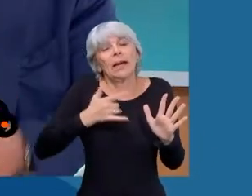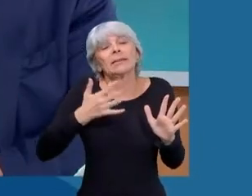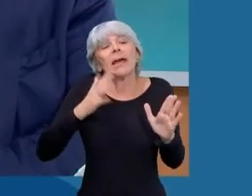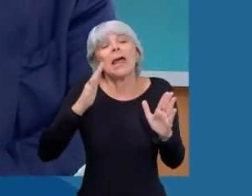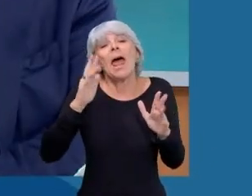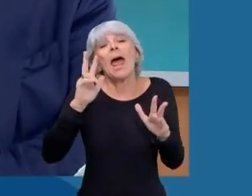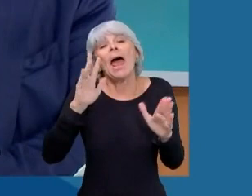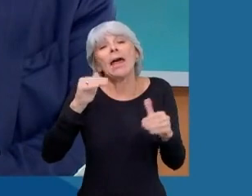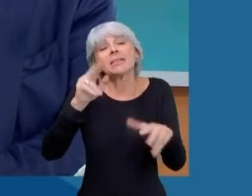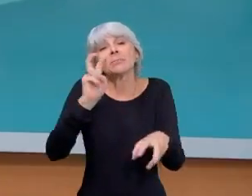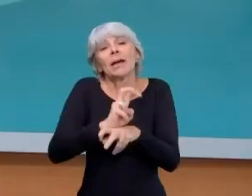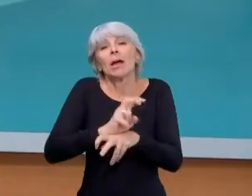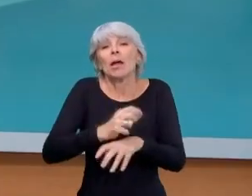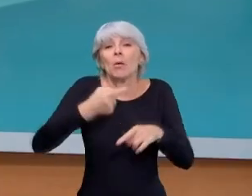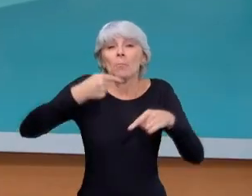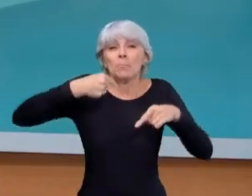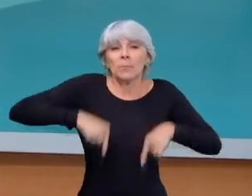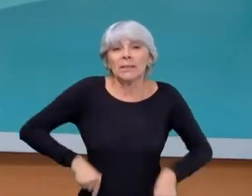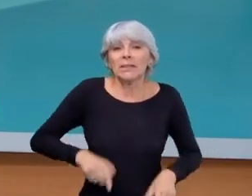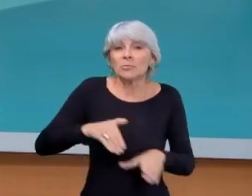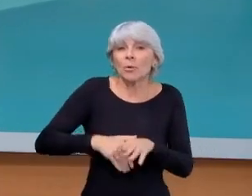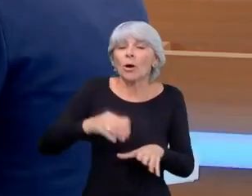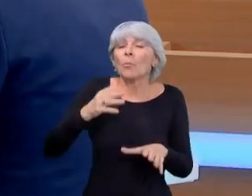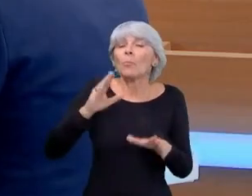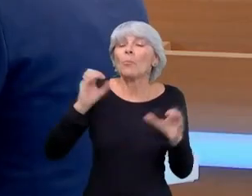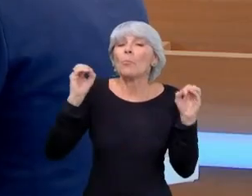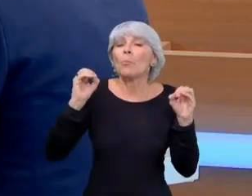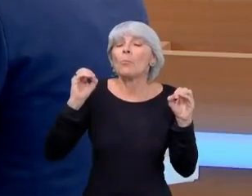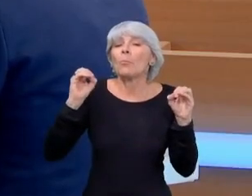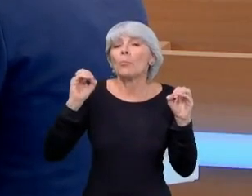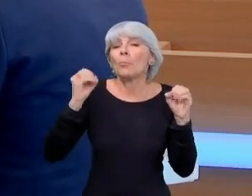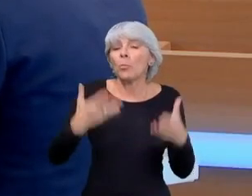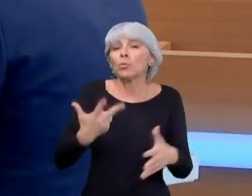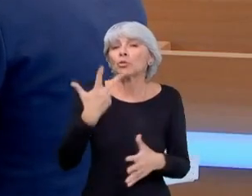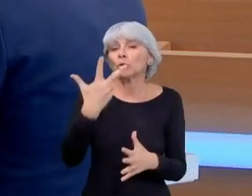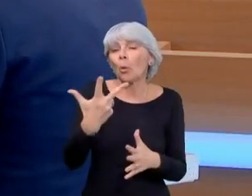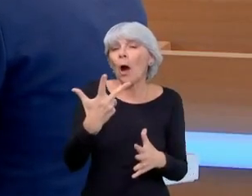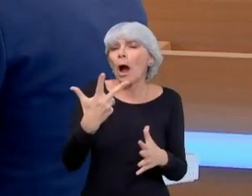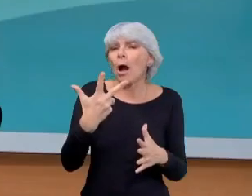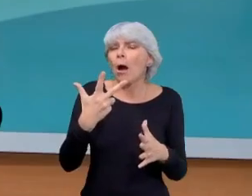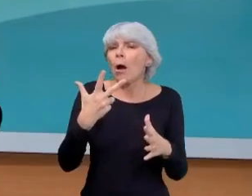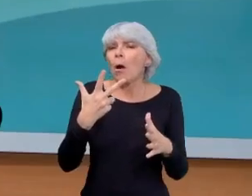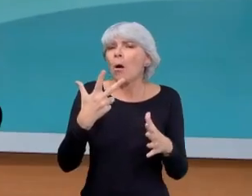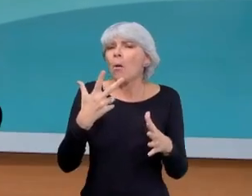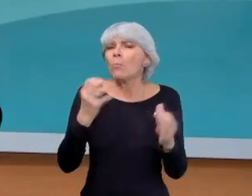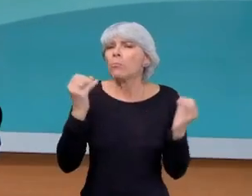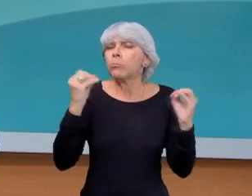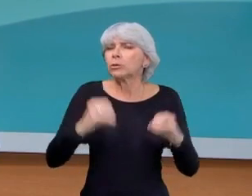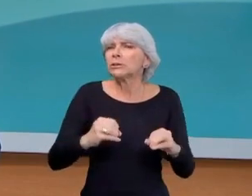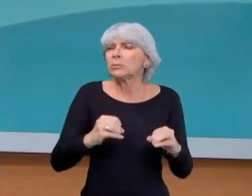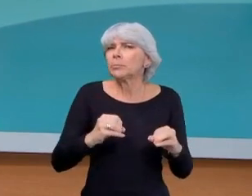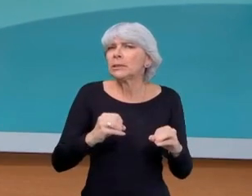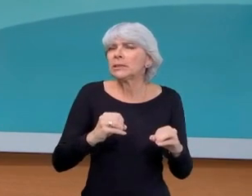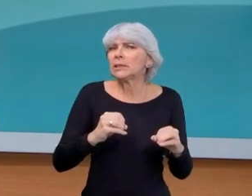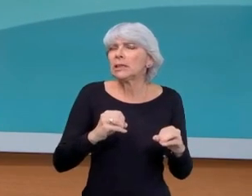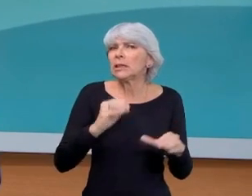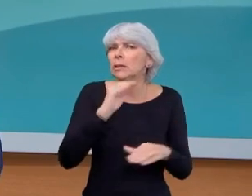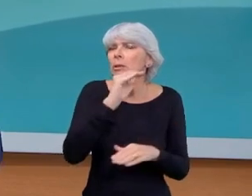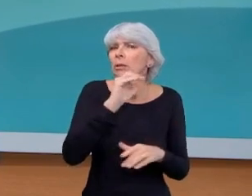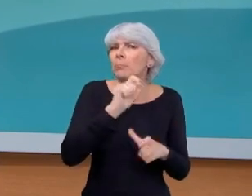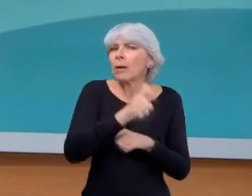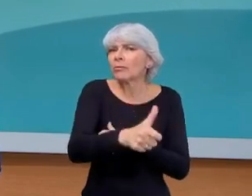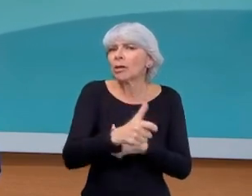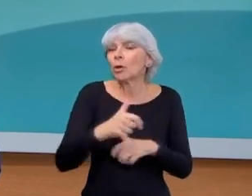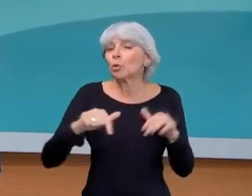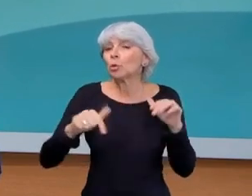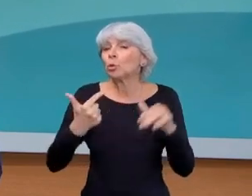maintenue. Gérald Darmanin avait proposé qu'il n'y ait plus que trois possibilités de recours. Je crois qu'en commission, le Sénat était parti sur quatre et ils sont revenus sur trois. Au